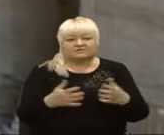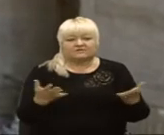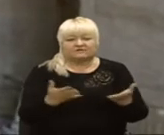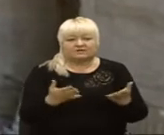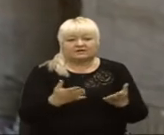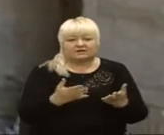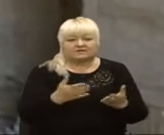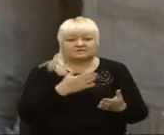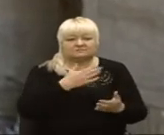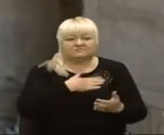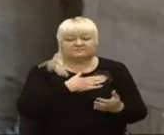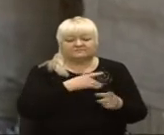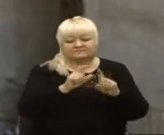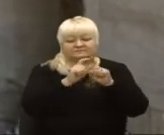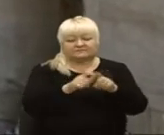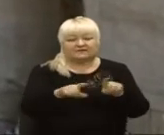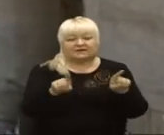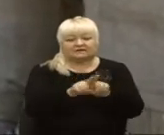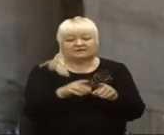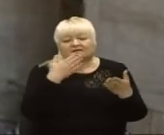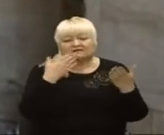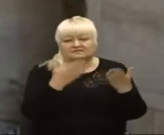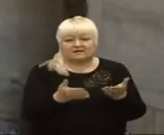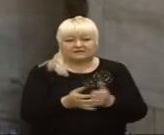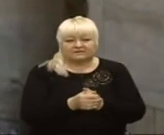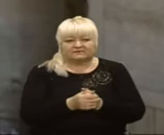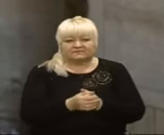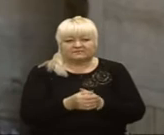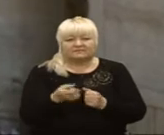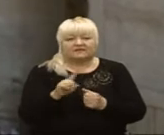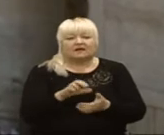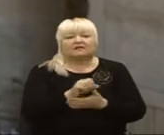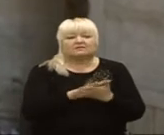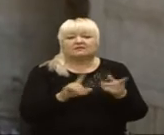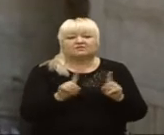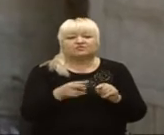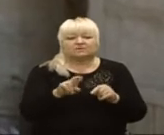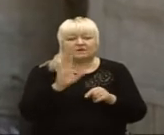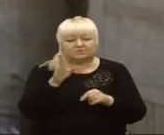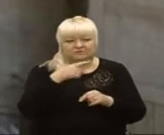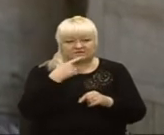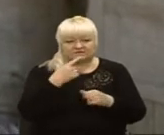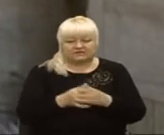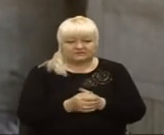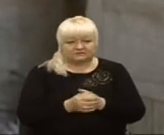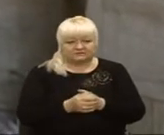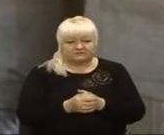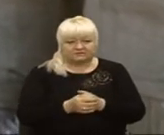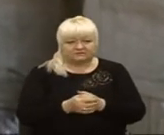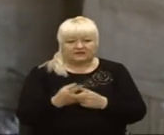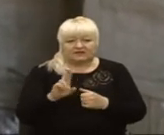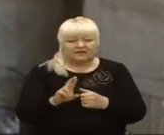відкликнеться на такий запит, але далі я що буду казати? Що в моїх силих, то я не